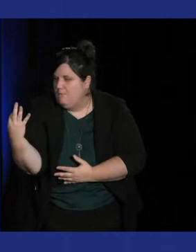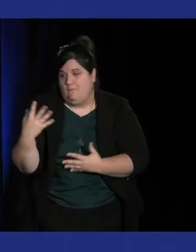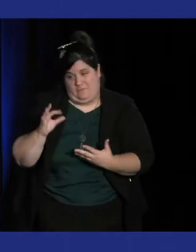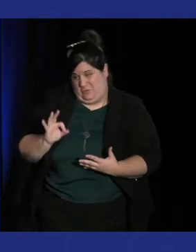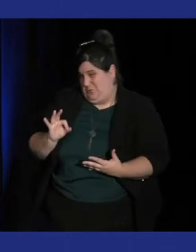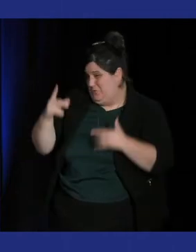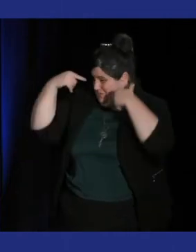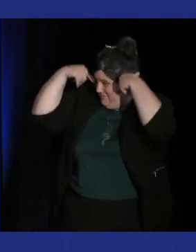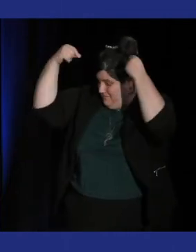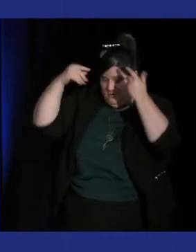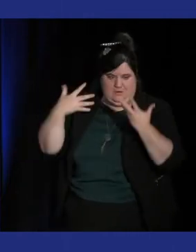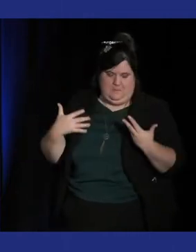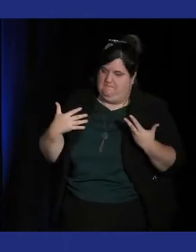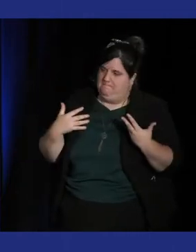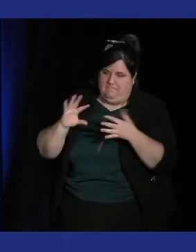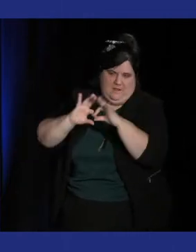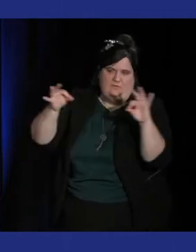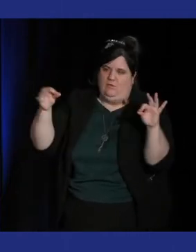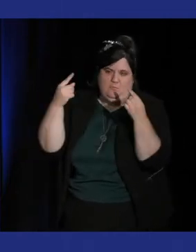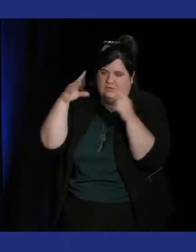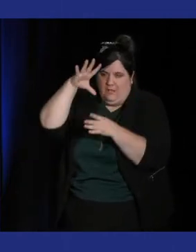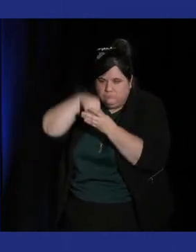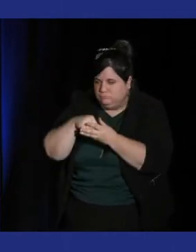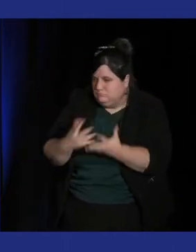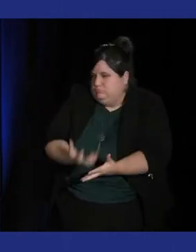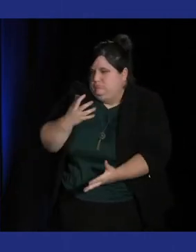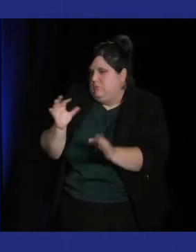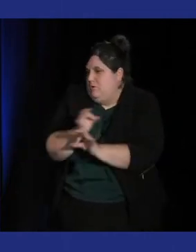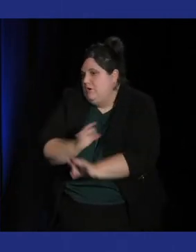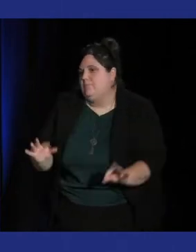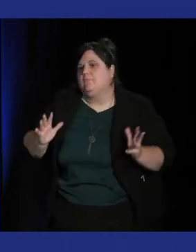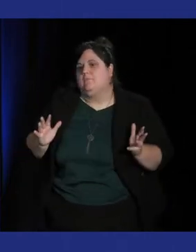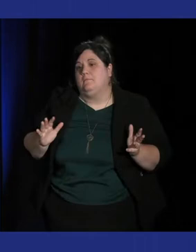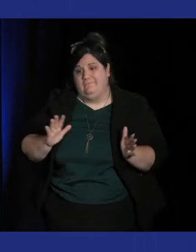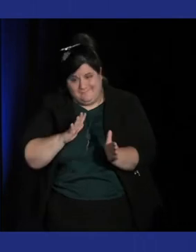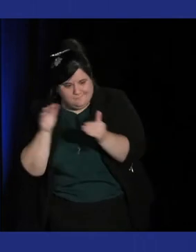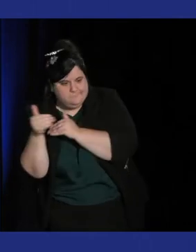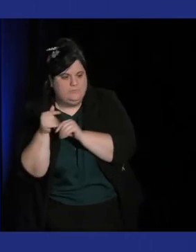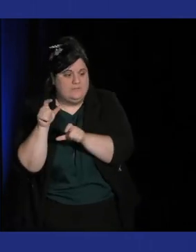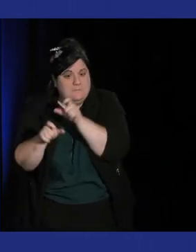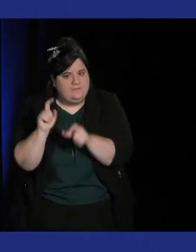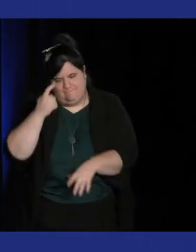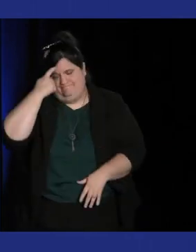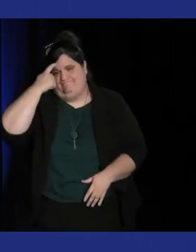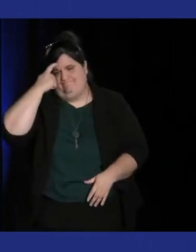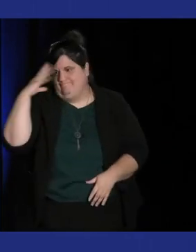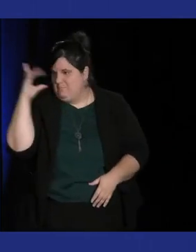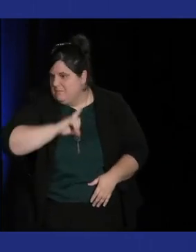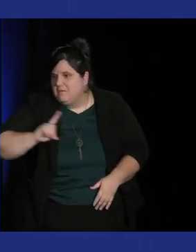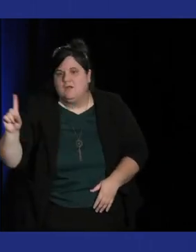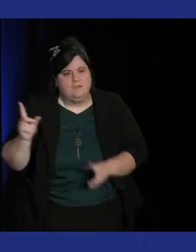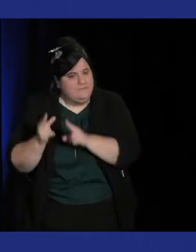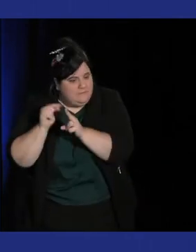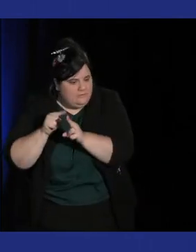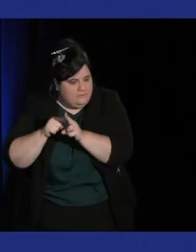l'Ocarina sont extrêmement intégrées narrativement dans le jeu mais derrière aussi ça va marquer les esprits des joueurs à base de cette séquence de jeu